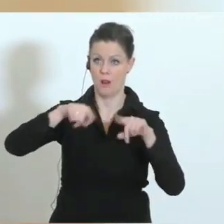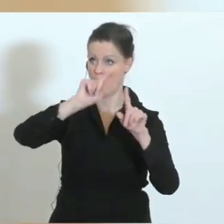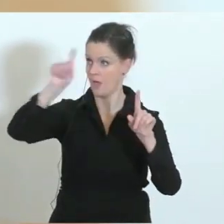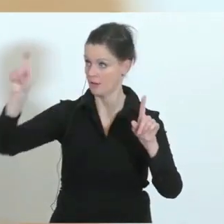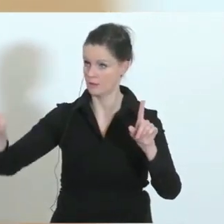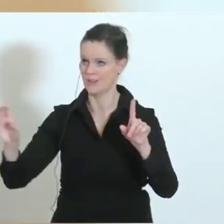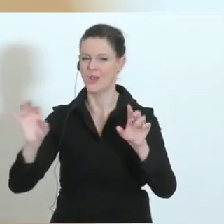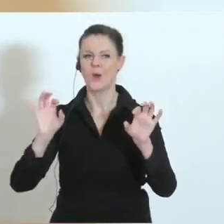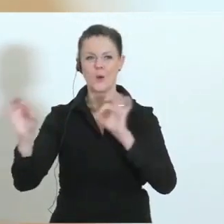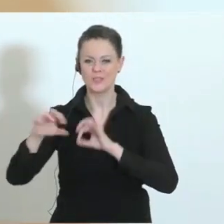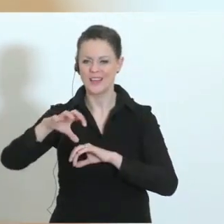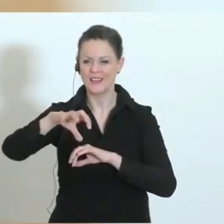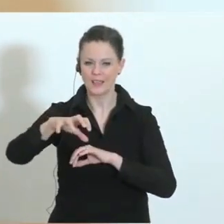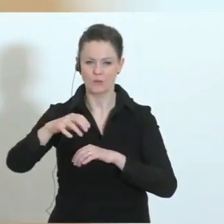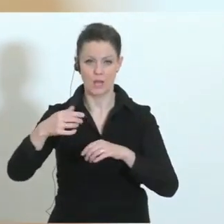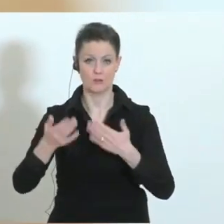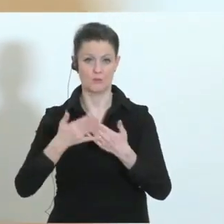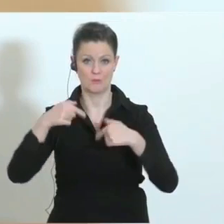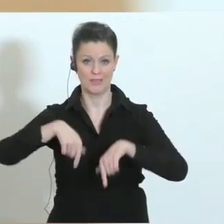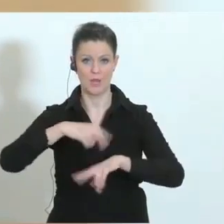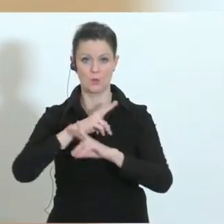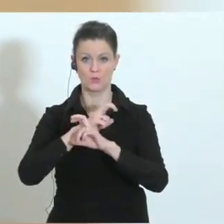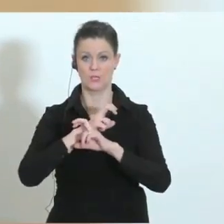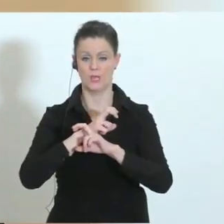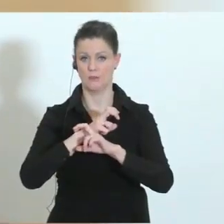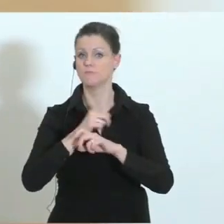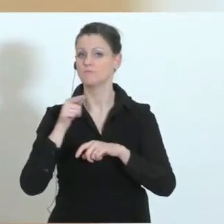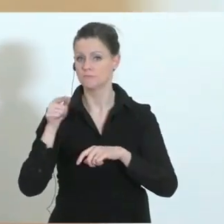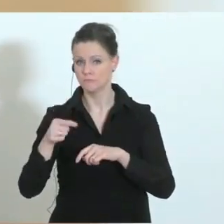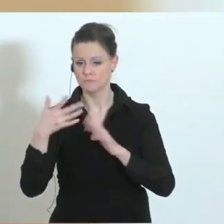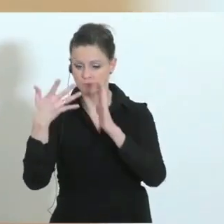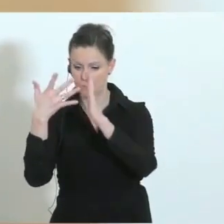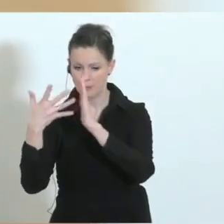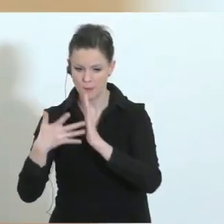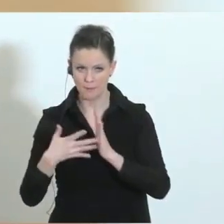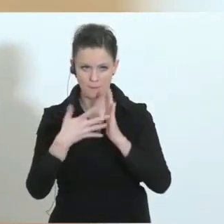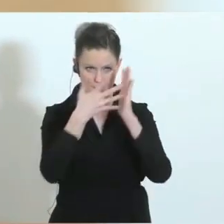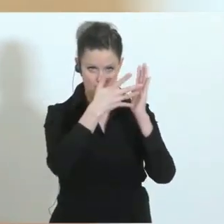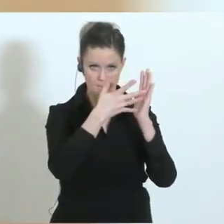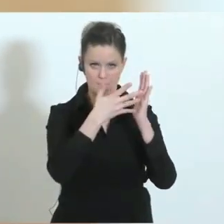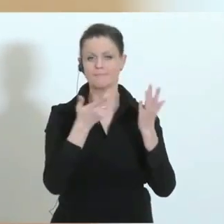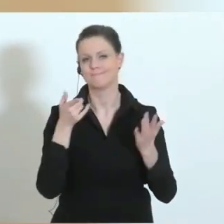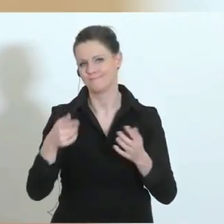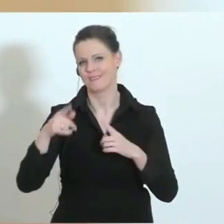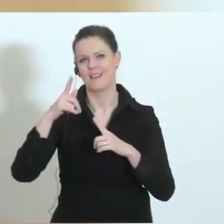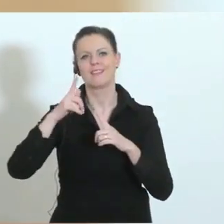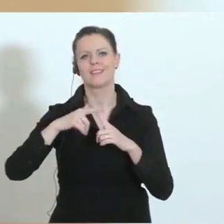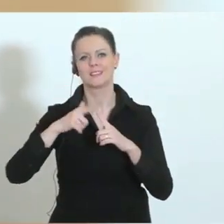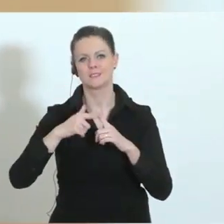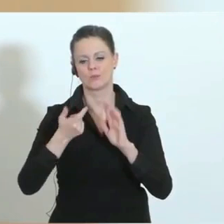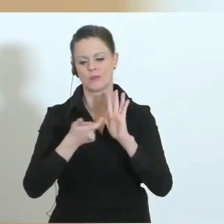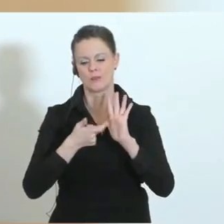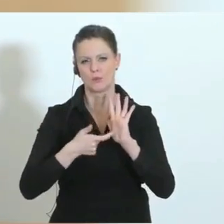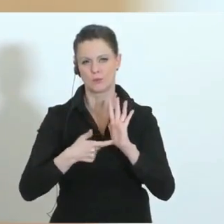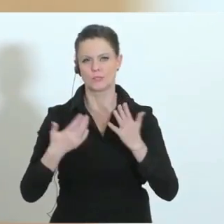regional sein, in Österreich der Fall sein. Das wird angesehen und dann, das ist das Testungserfordernis. Es